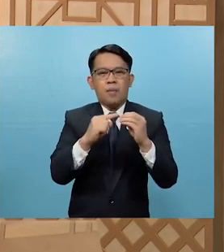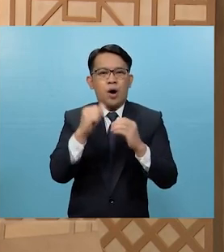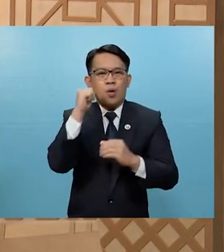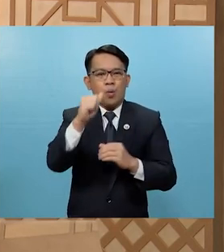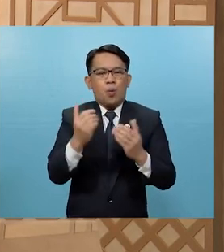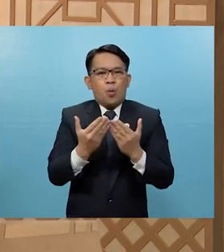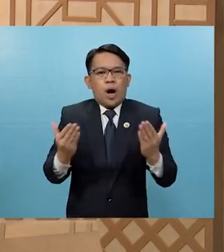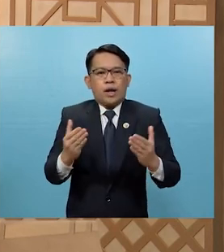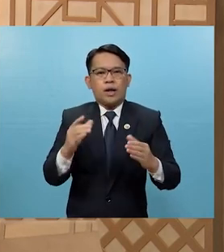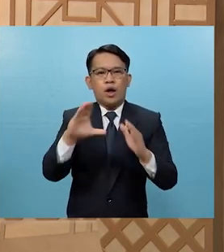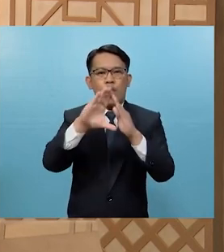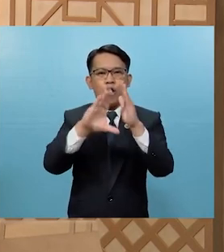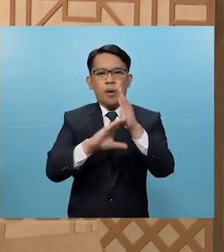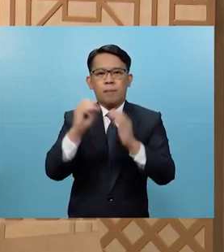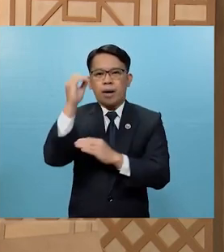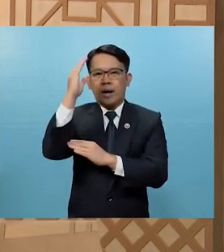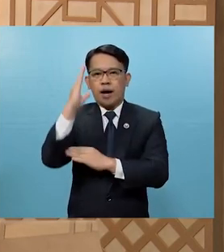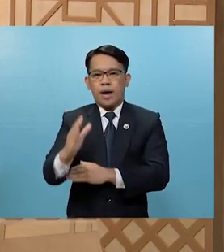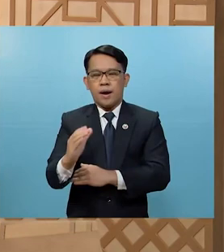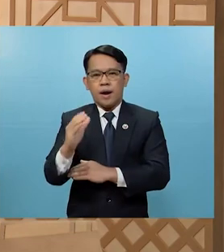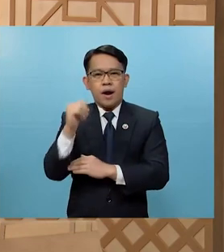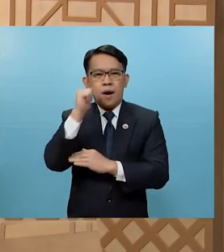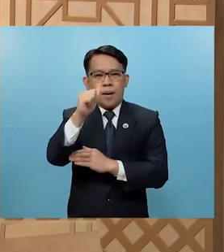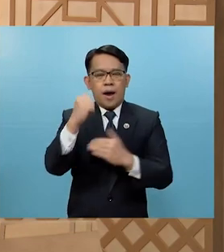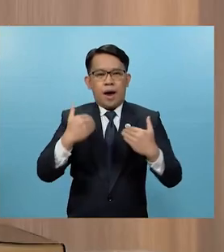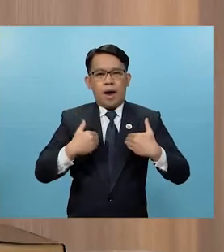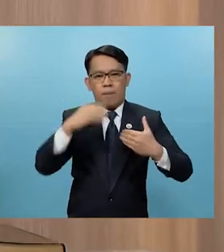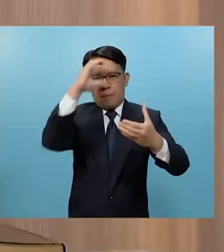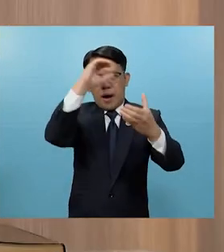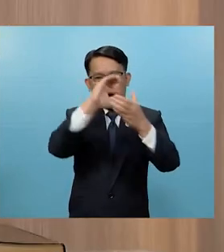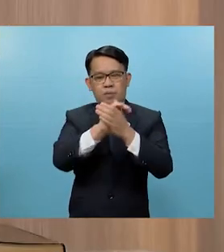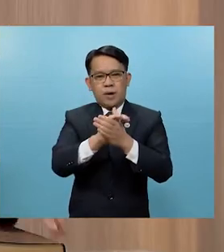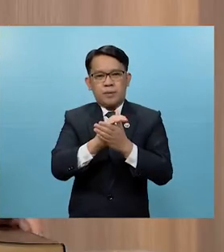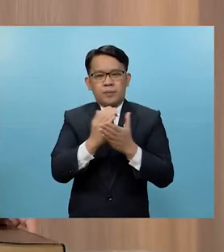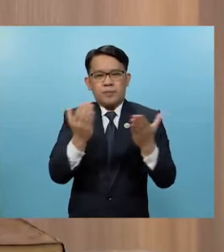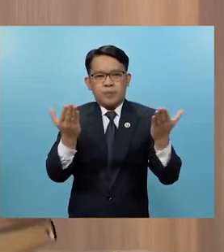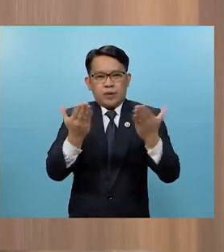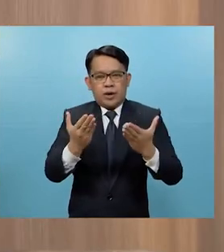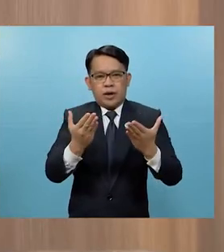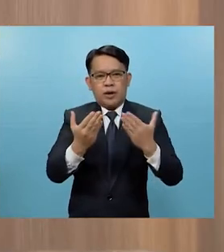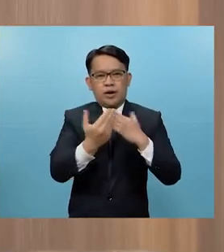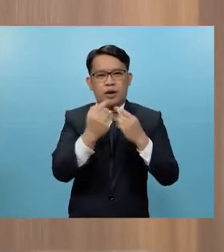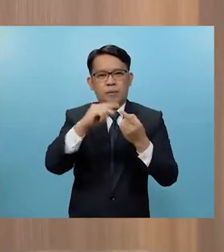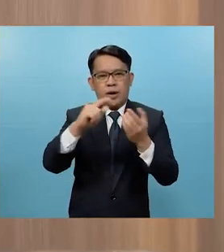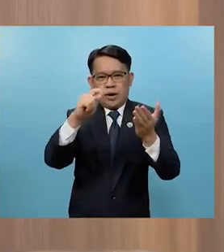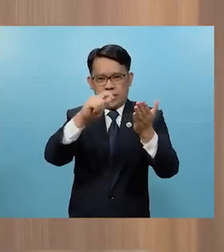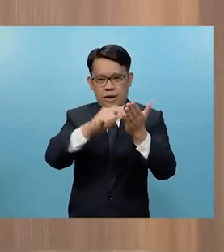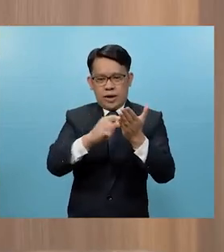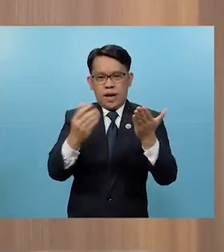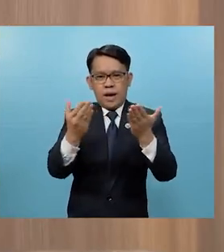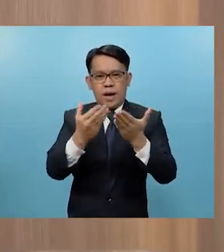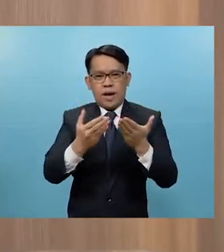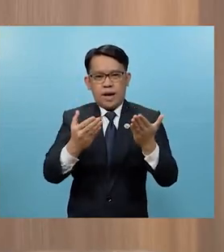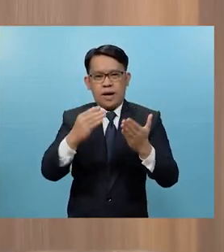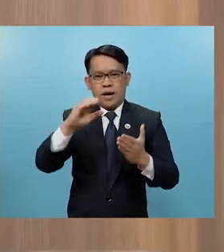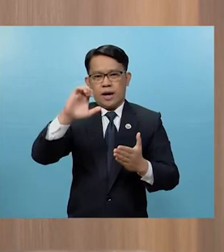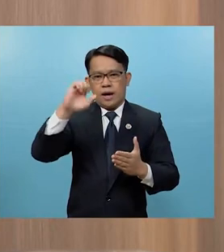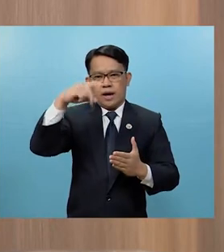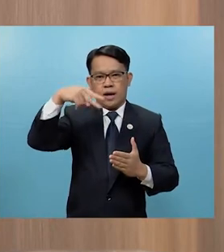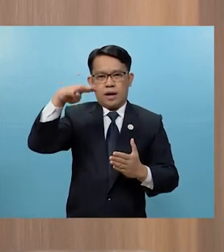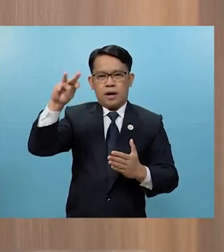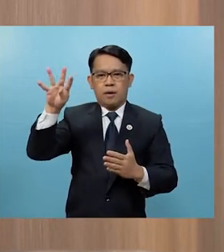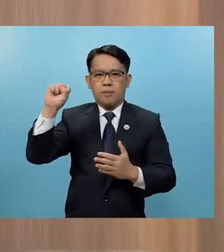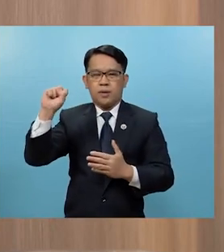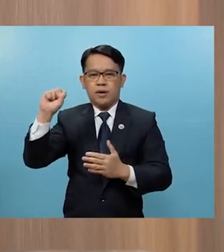utos ng Panginoon Diyos sa mga babaeng may asawa Pakinggan natin mga kaibigan ang nakasulat po dito sa Efeso